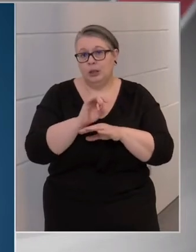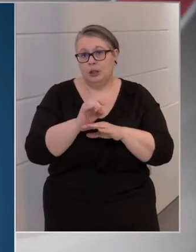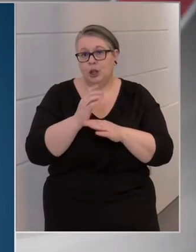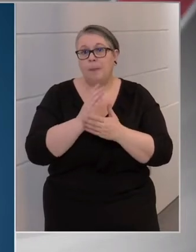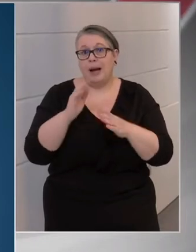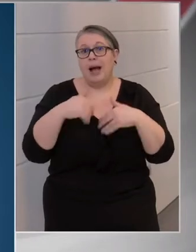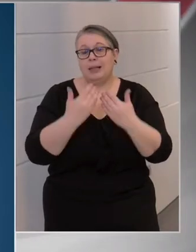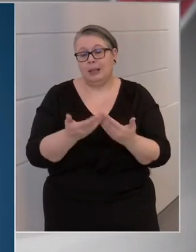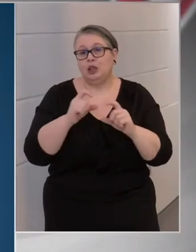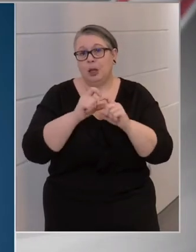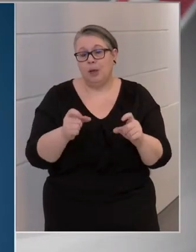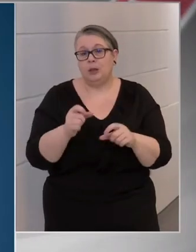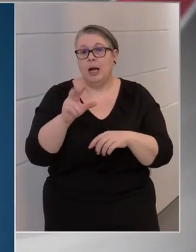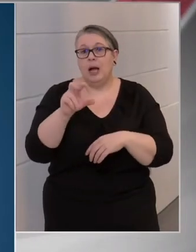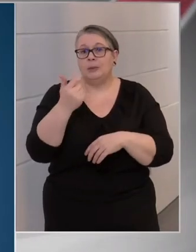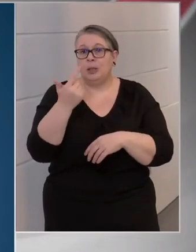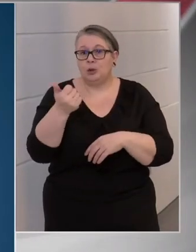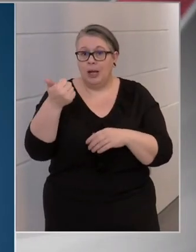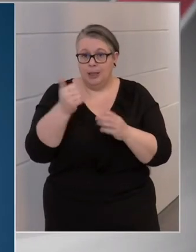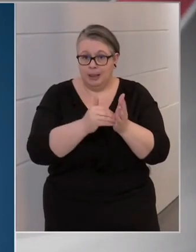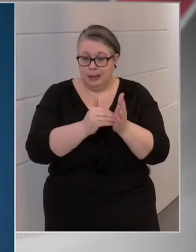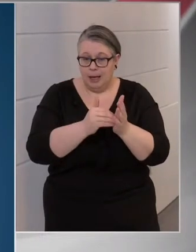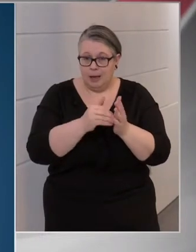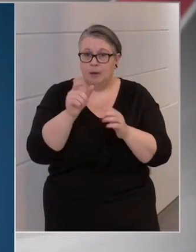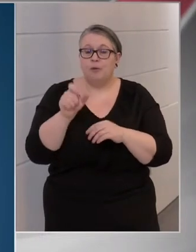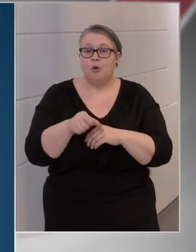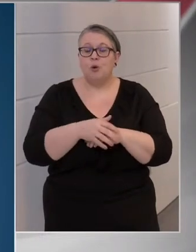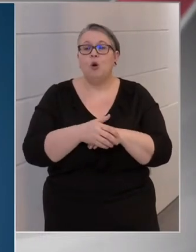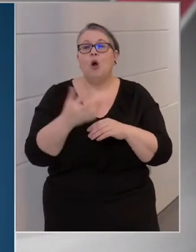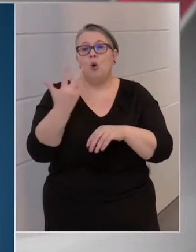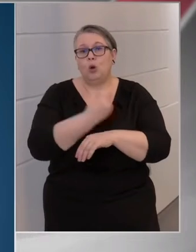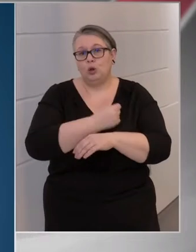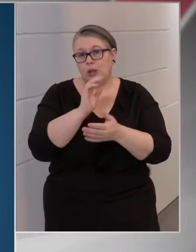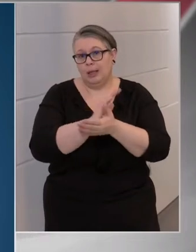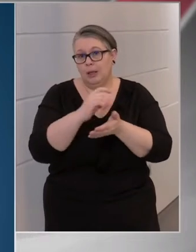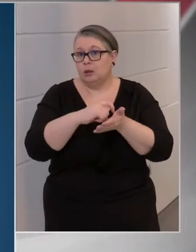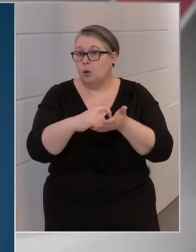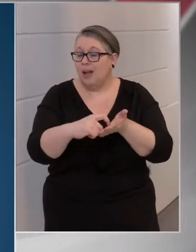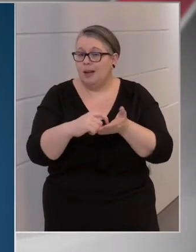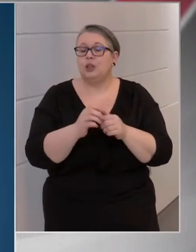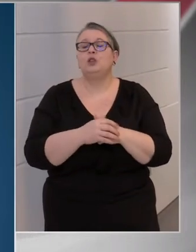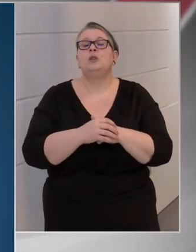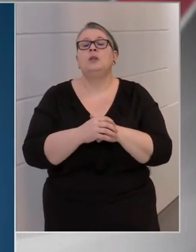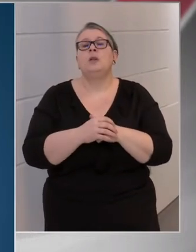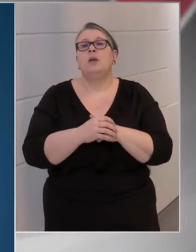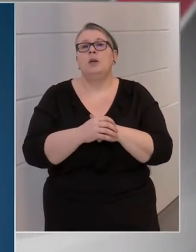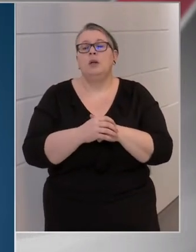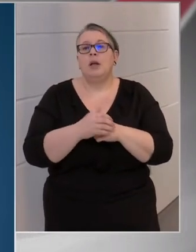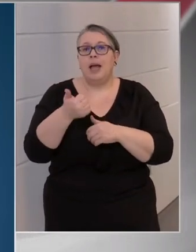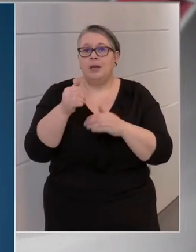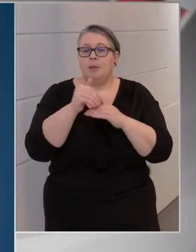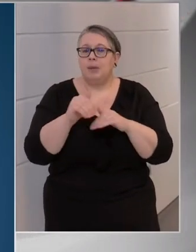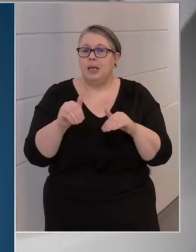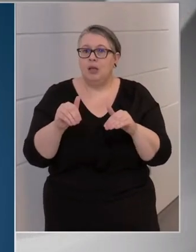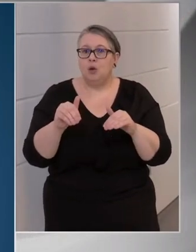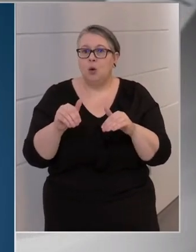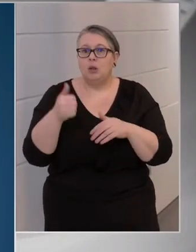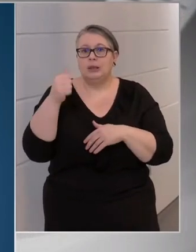átesettség miatt 321.000, az oltottságigazolására pedig 1